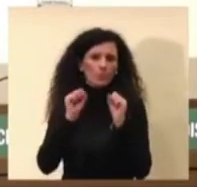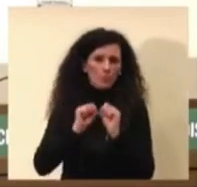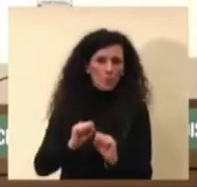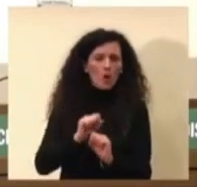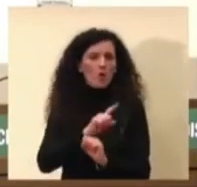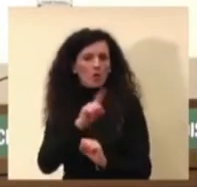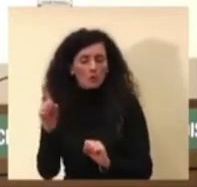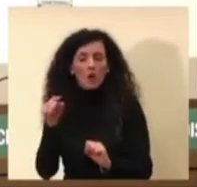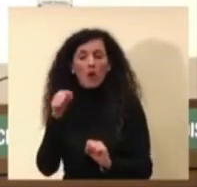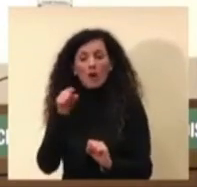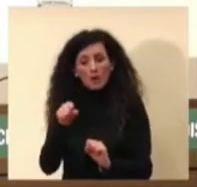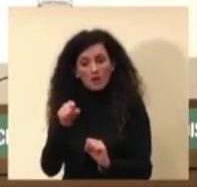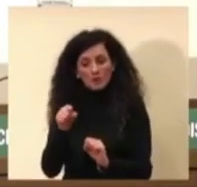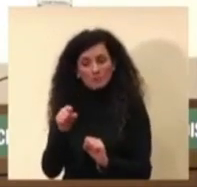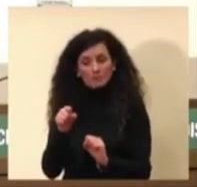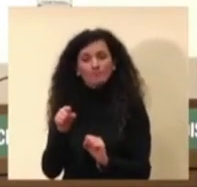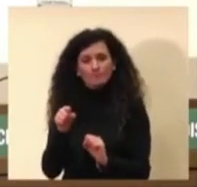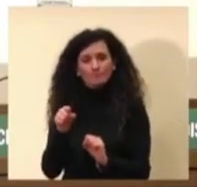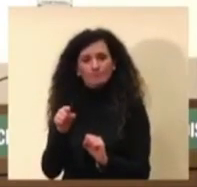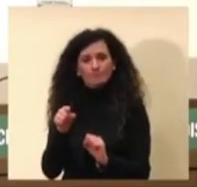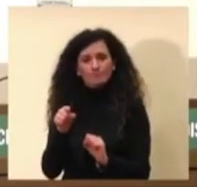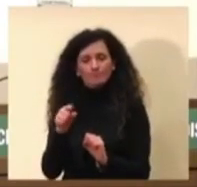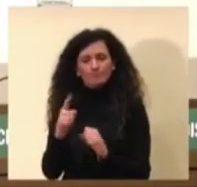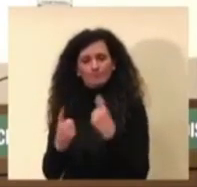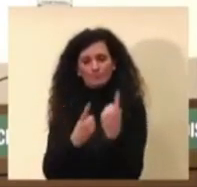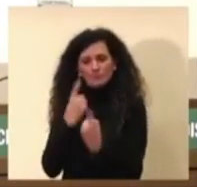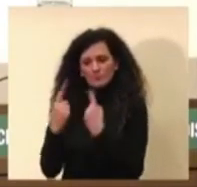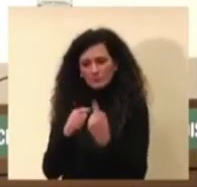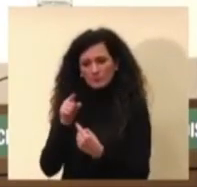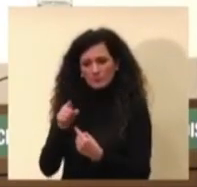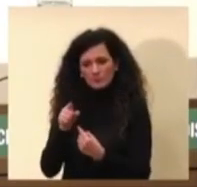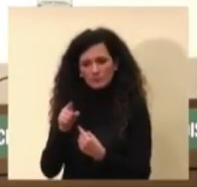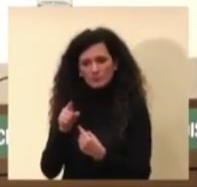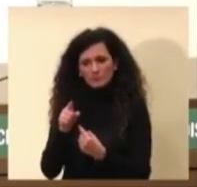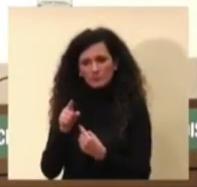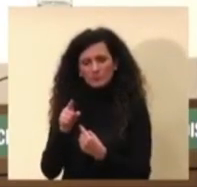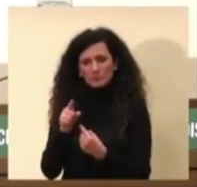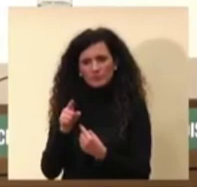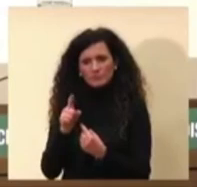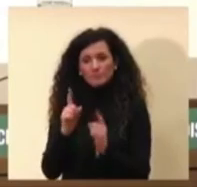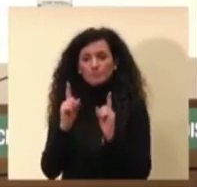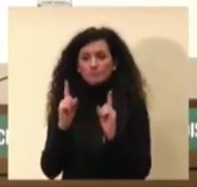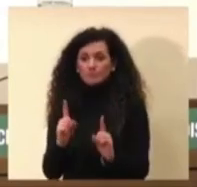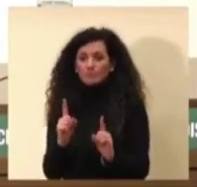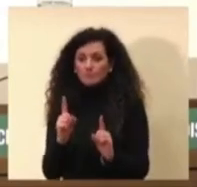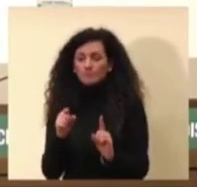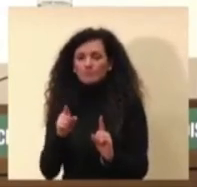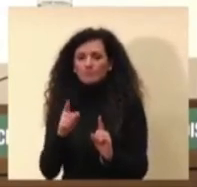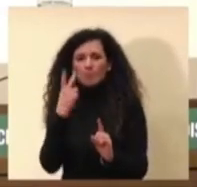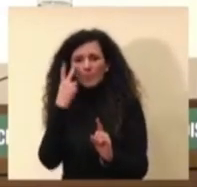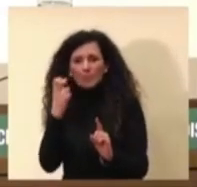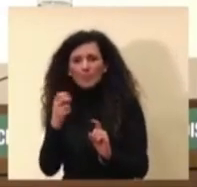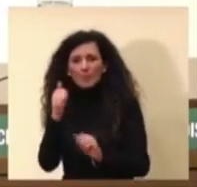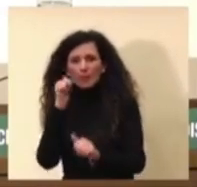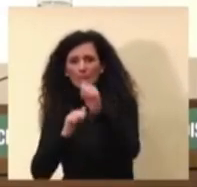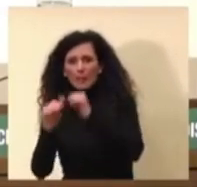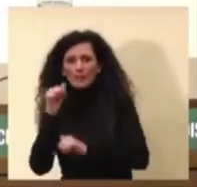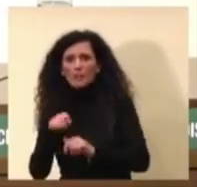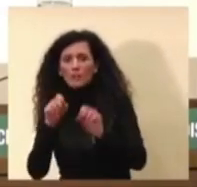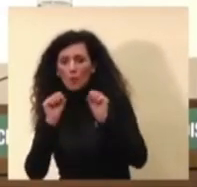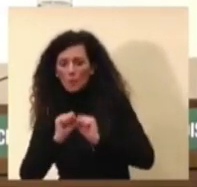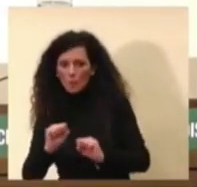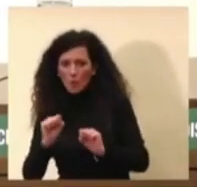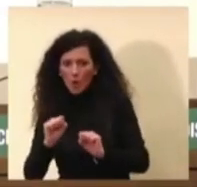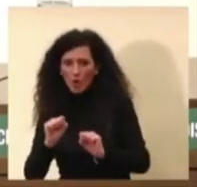qualsiasi bias preventivo in un senso o nell'altro, ma sono certamente